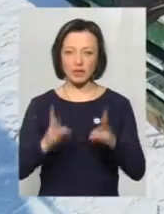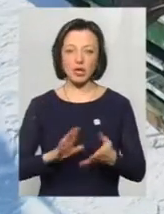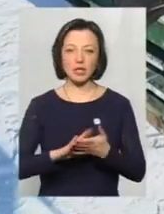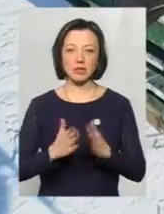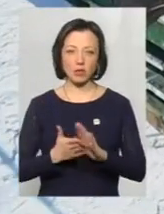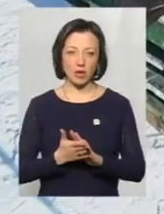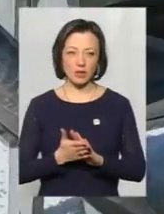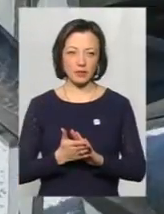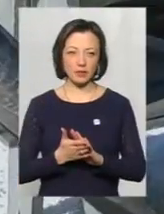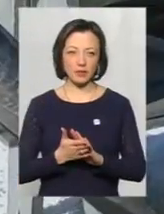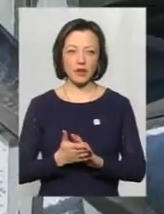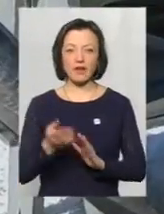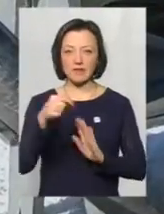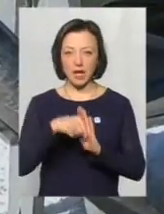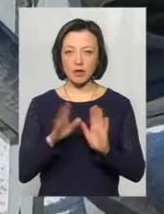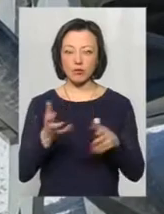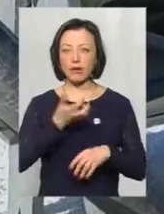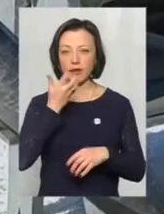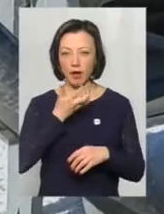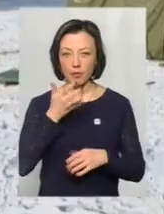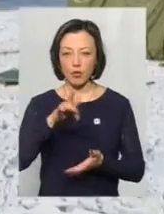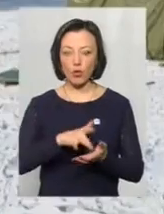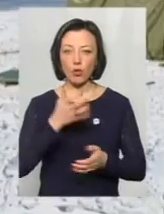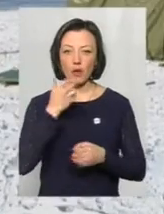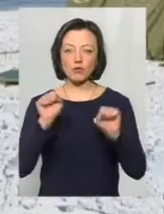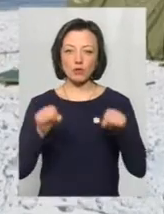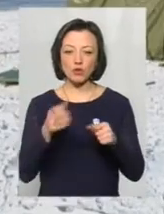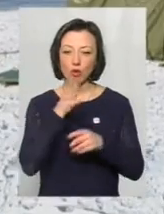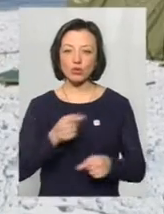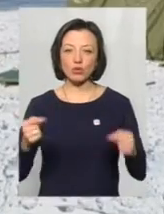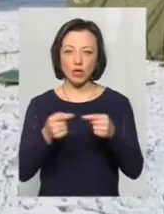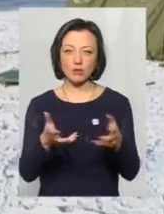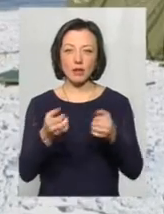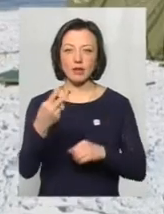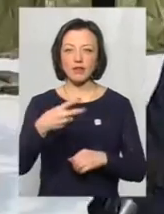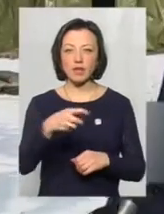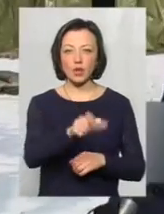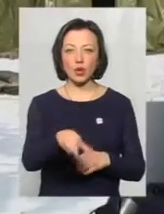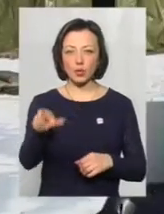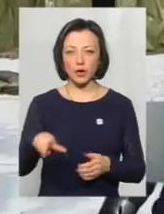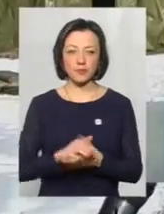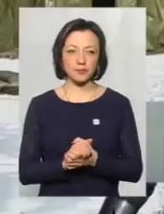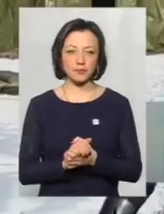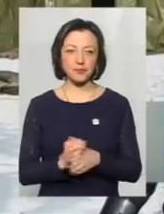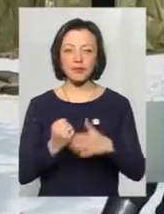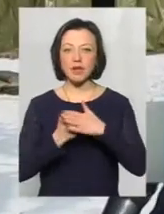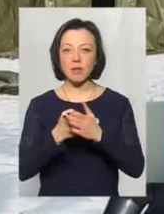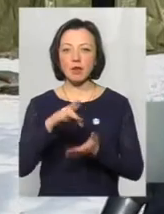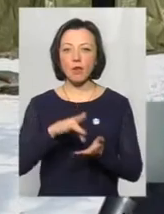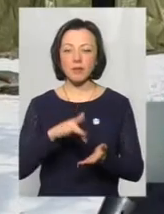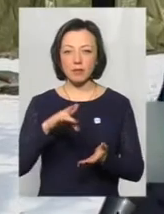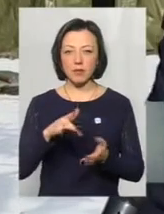ситуацій Андрій Козак. Всередині буде тепло, пункт обігріву зможе одночасно прийняти 20 людей. На базі мобільного пункту